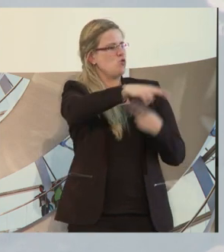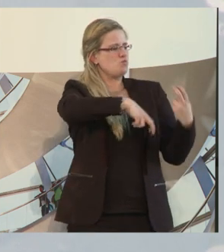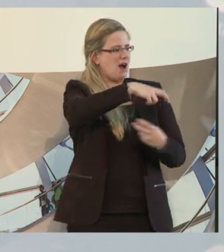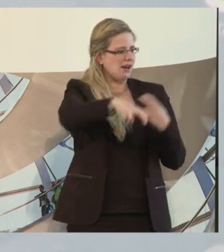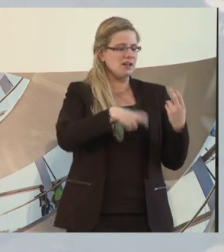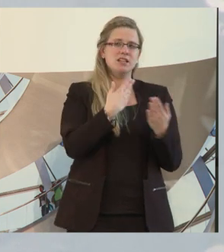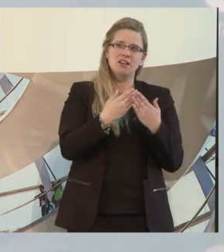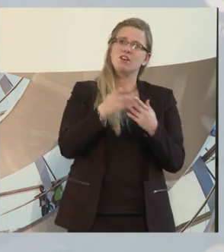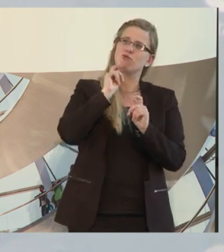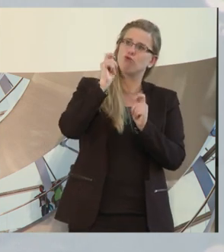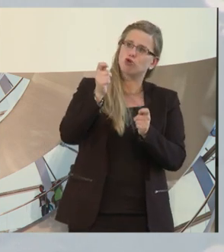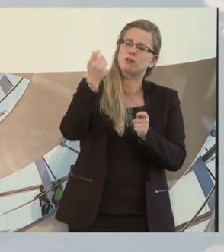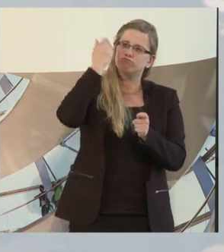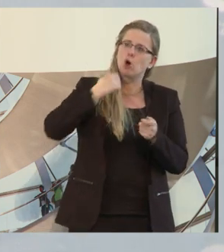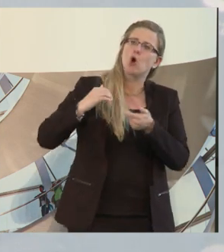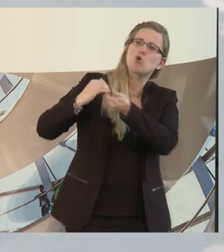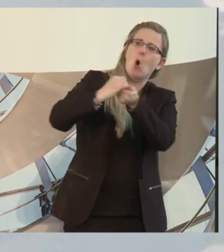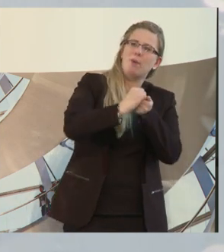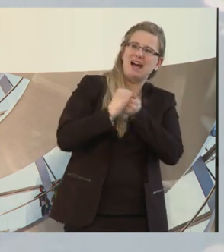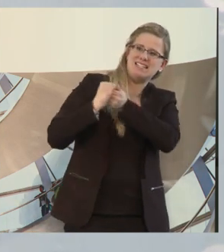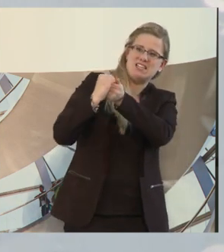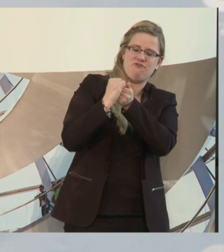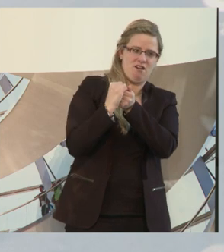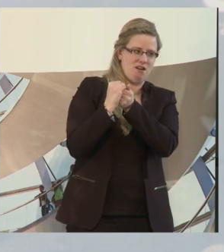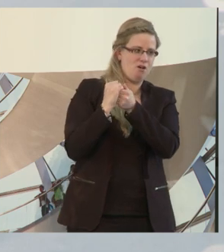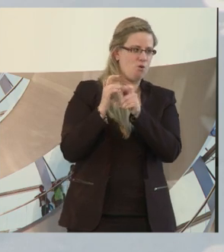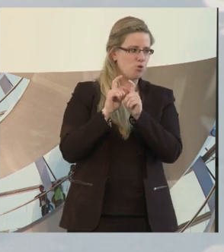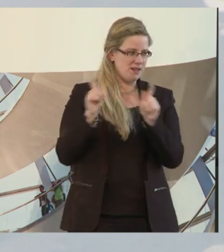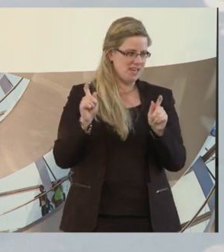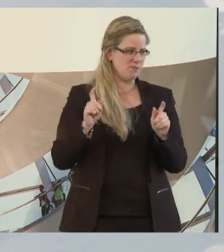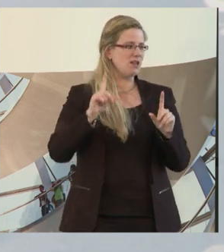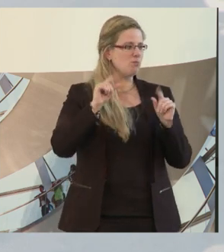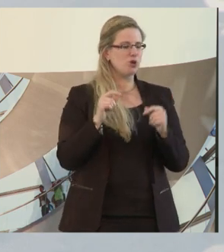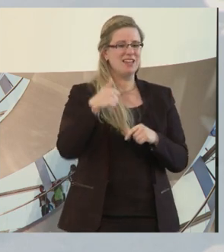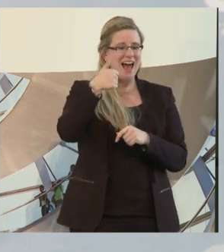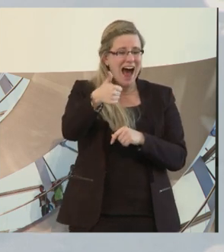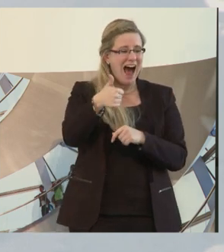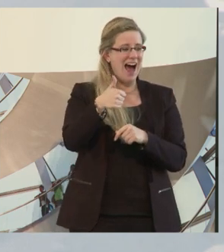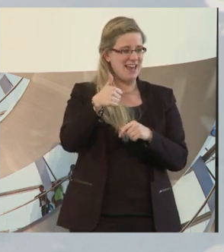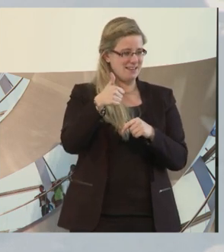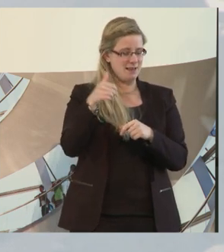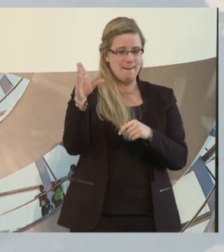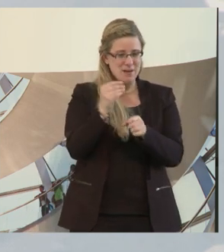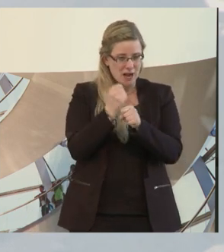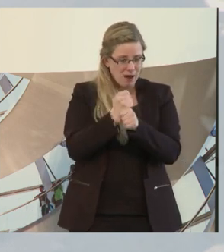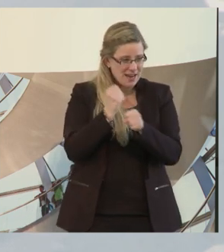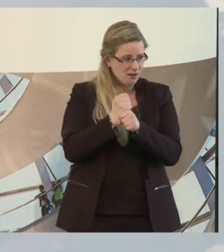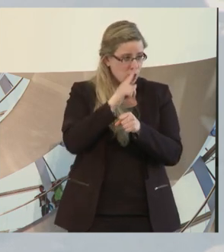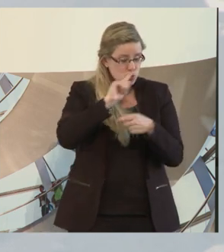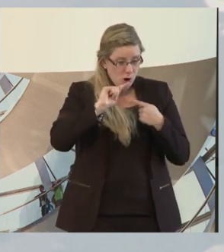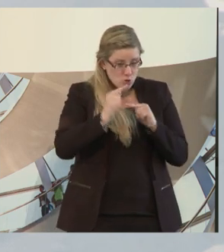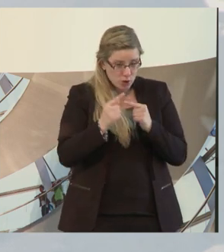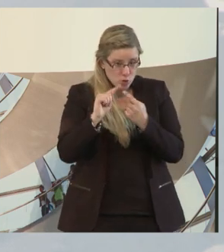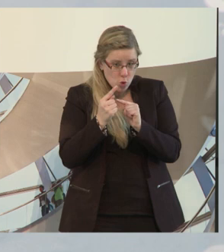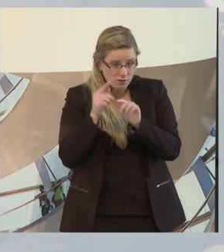vor. Das heißt, es geht um ein Unternehmen, es geht um einen Mitarbeiter, es geht nicht um Kurzfristigkeit, sondern um Langfristigkeit.